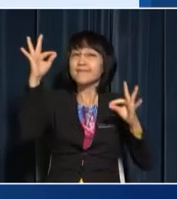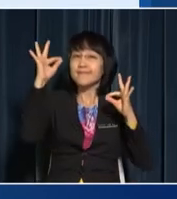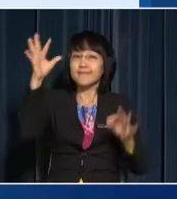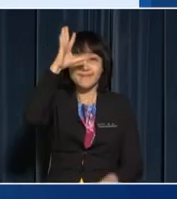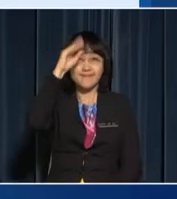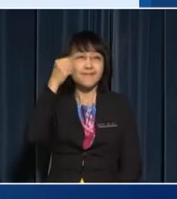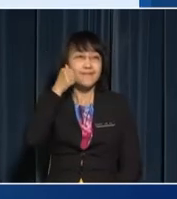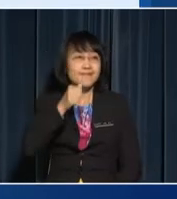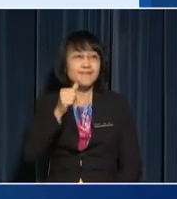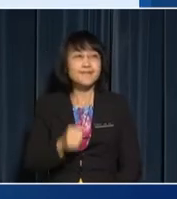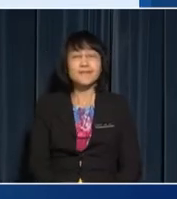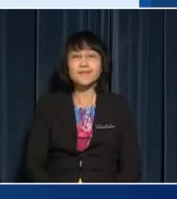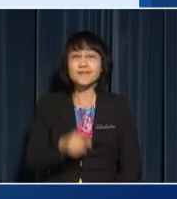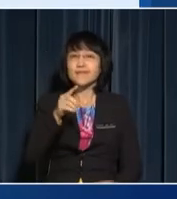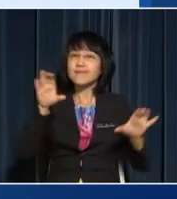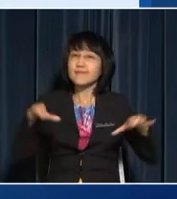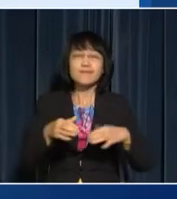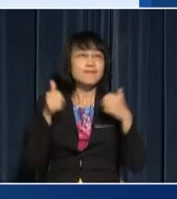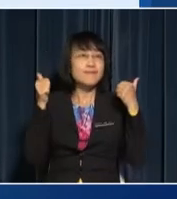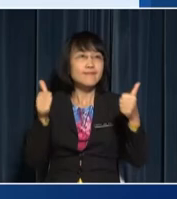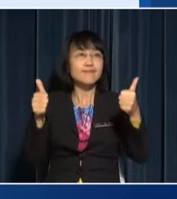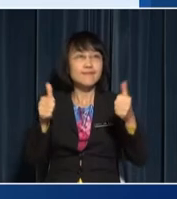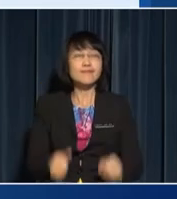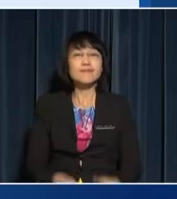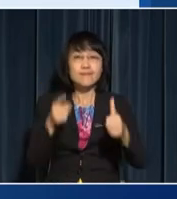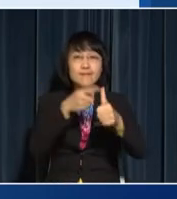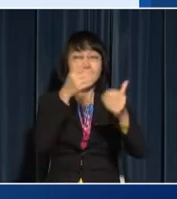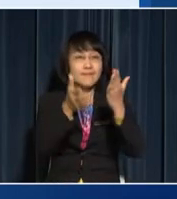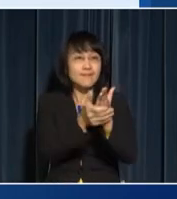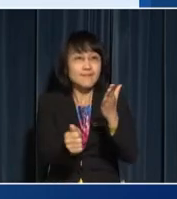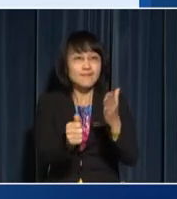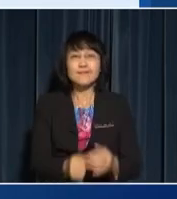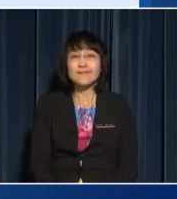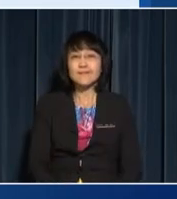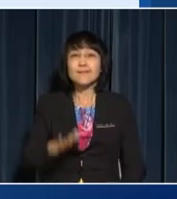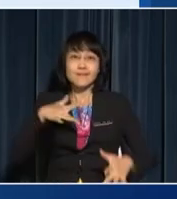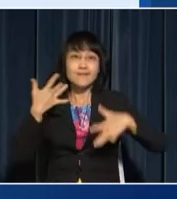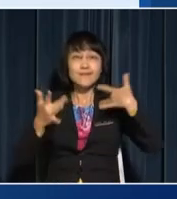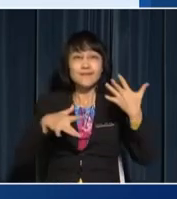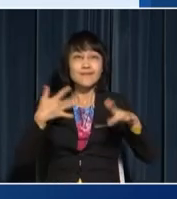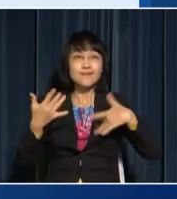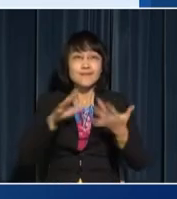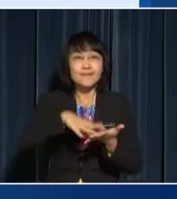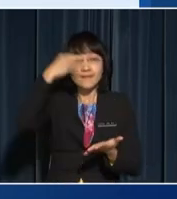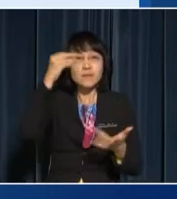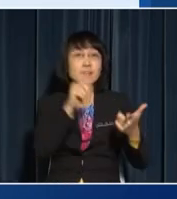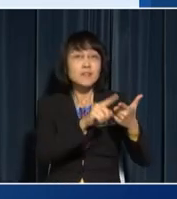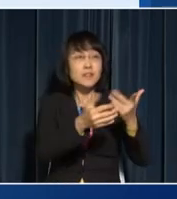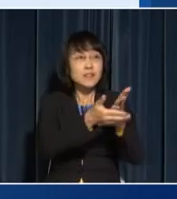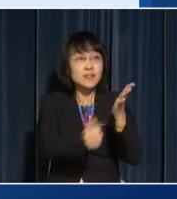boys and girls You did very well for the first skill Are you excited to learn the second skill?